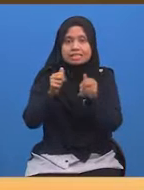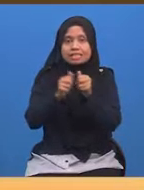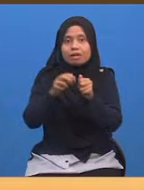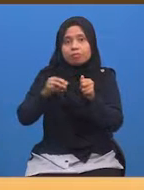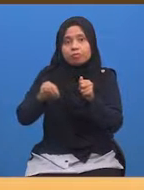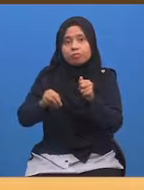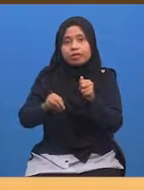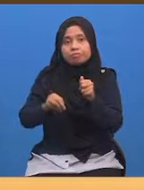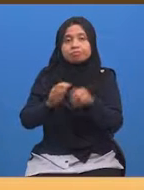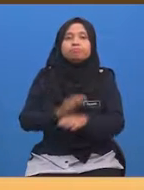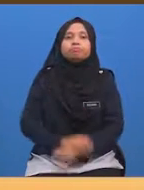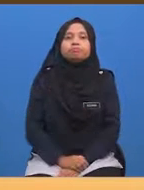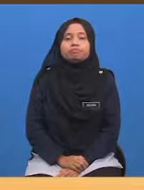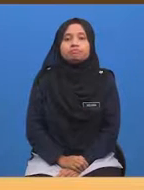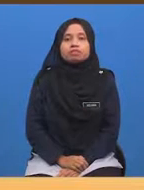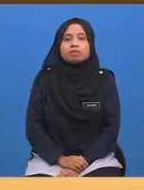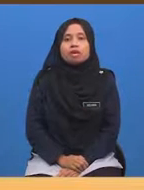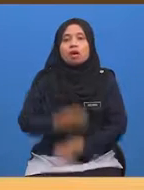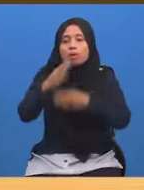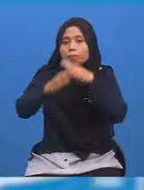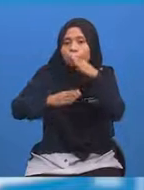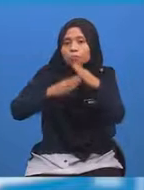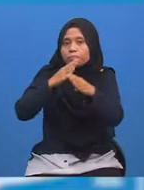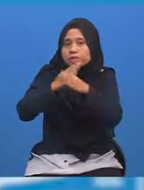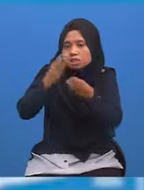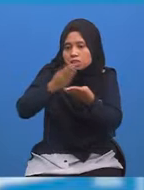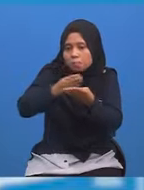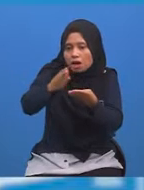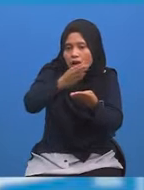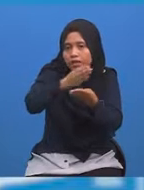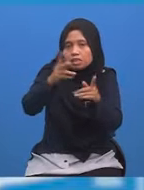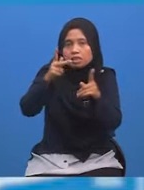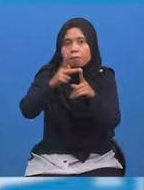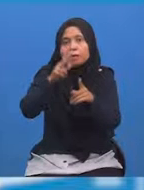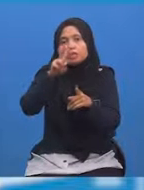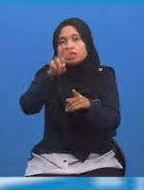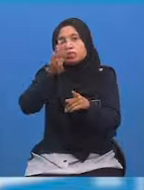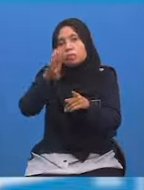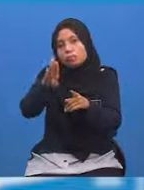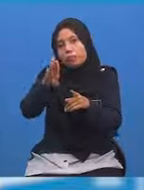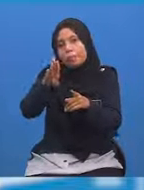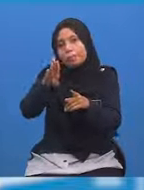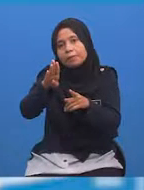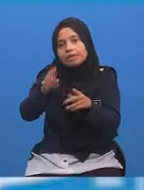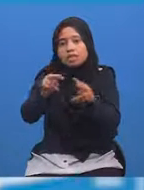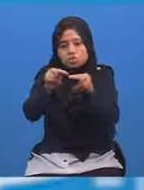Iaitu Bumi dibahagikan kepada 24 zon masa